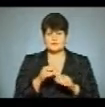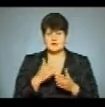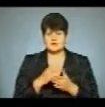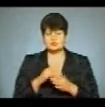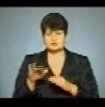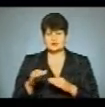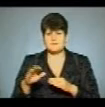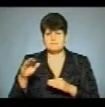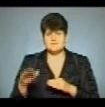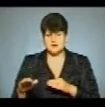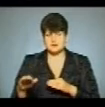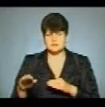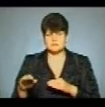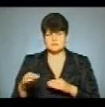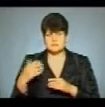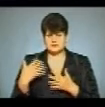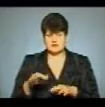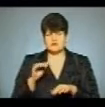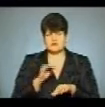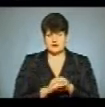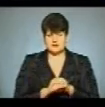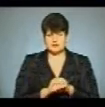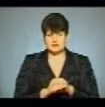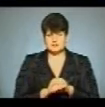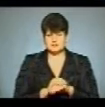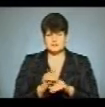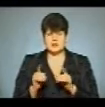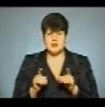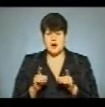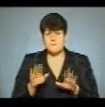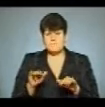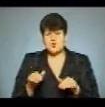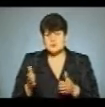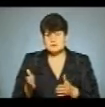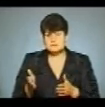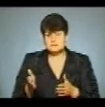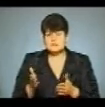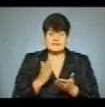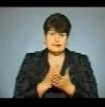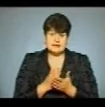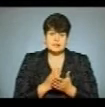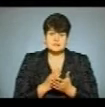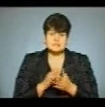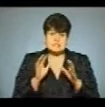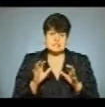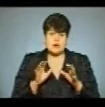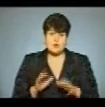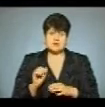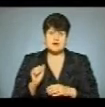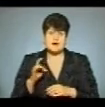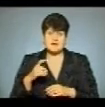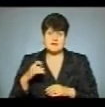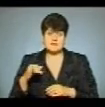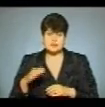стояти на парті, і ми вже фактично таке промалювали. Але потім є деякі такі закони архітектури і